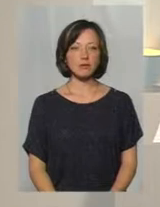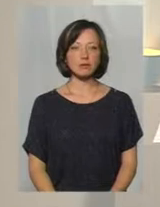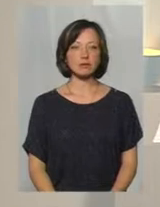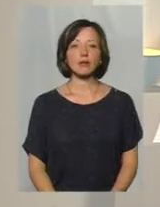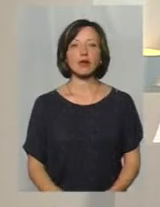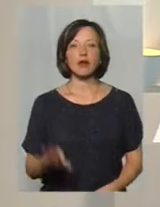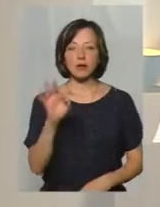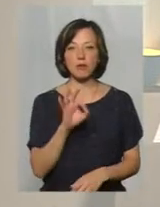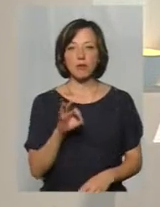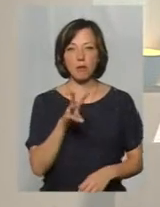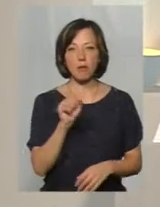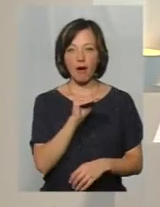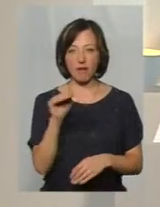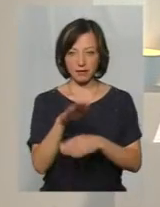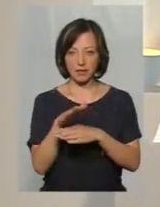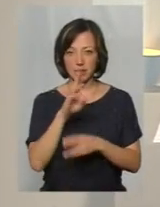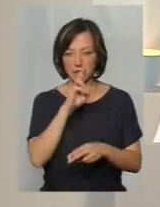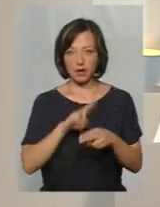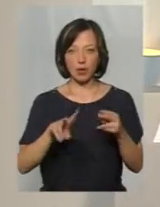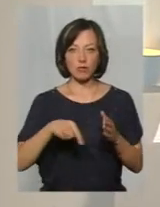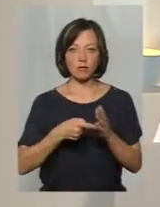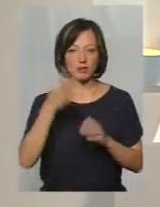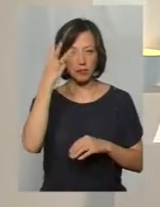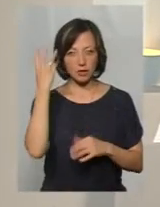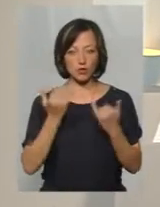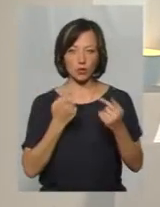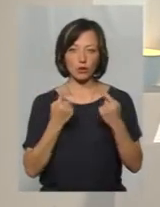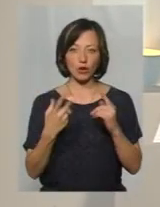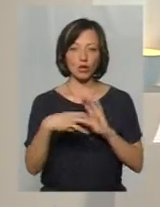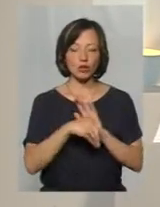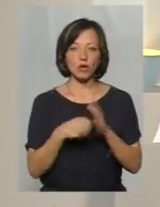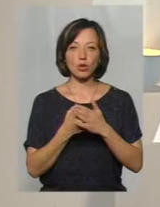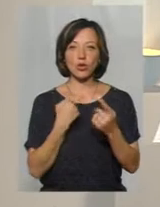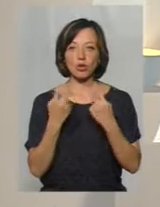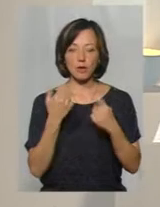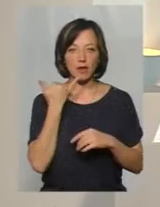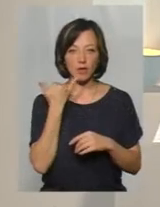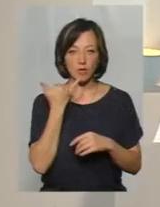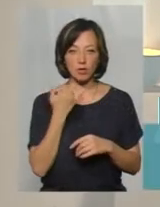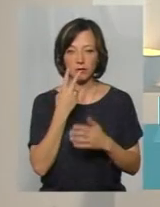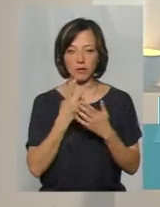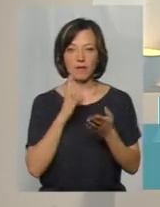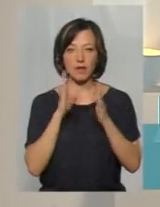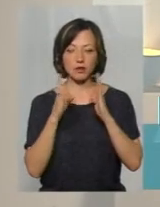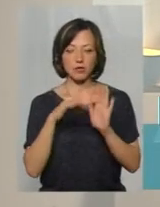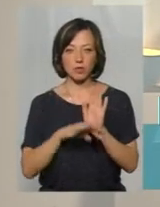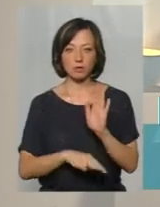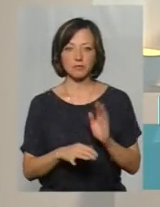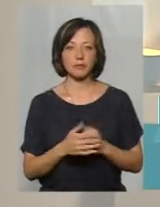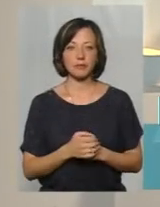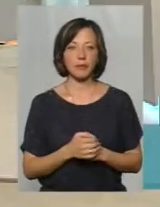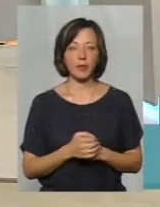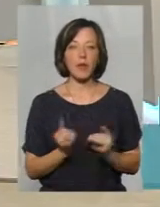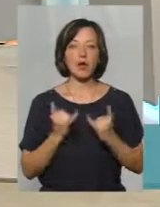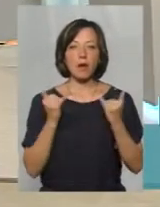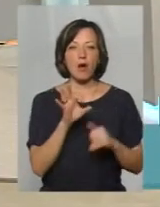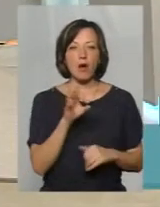Про мафи, які зникають з нашого міста, говоримо сьогодні, тому долучайтеся до розмови телефонами і в соцмережі Фейсбук. От, пане